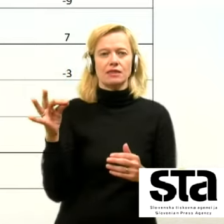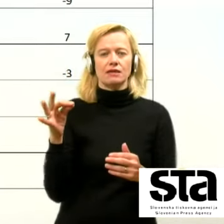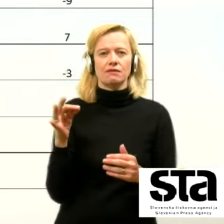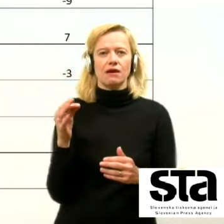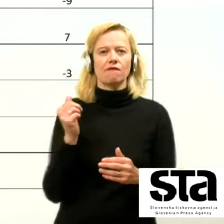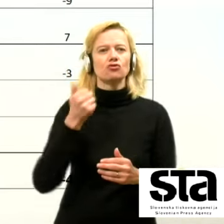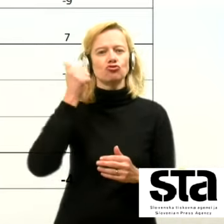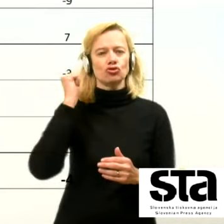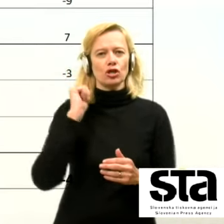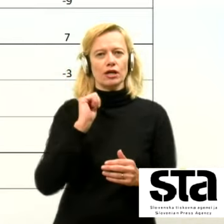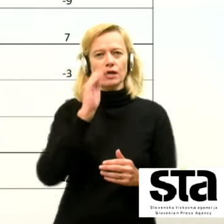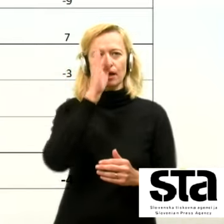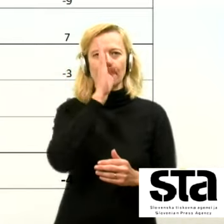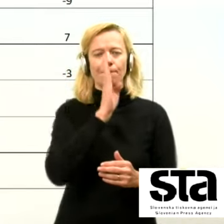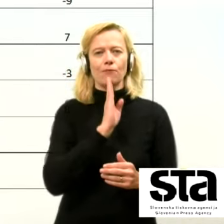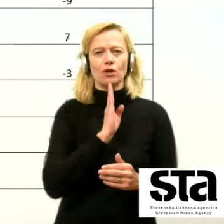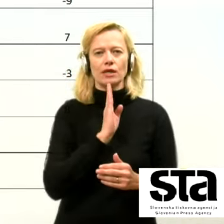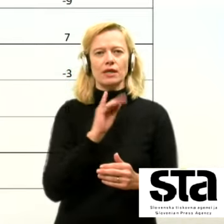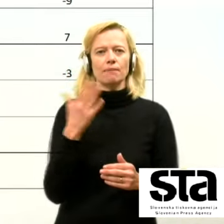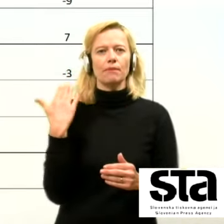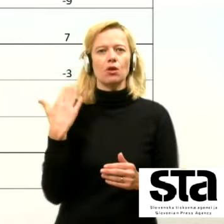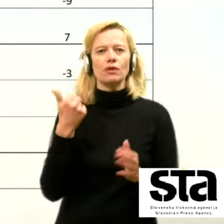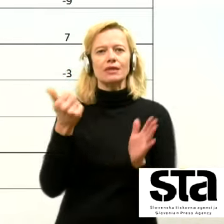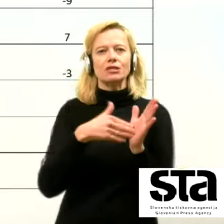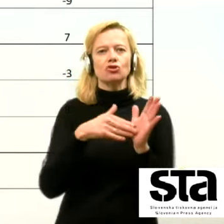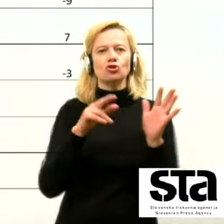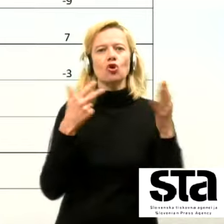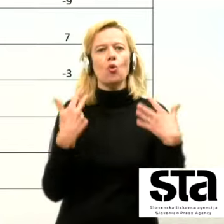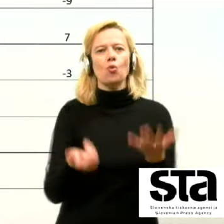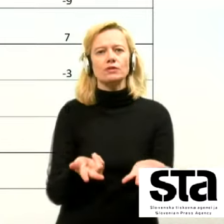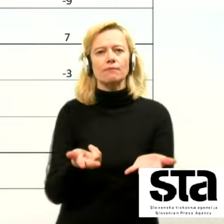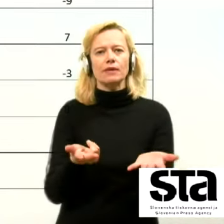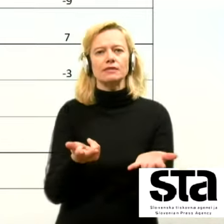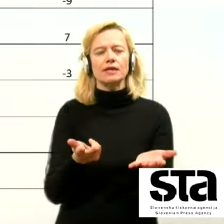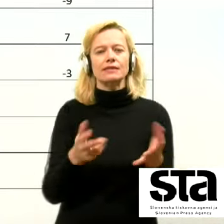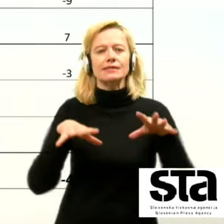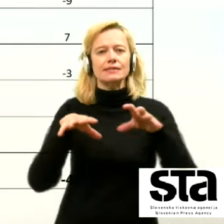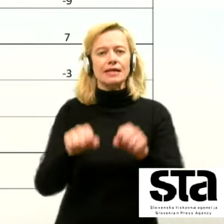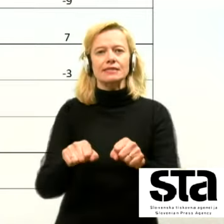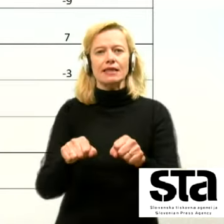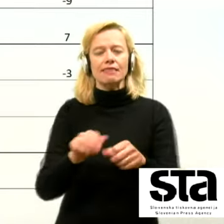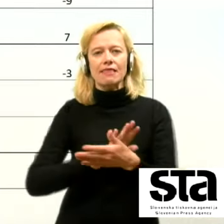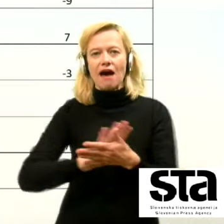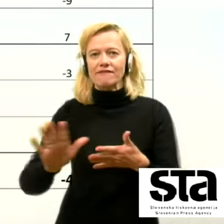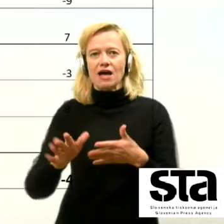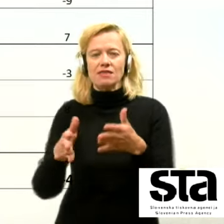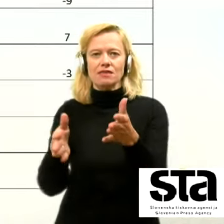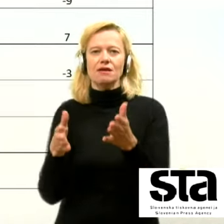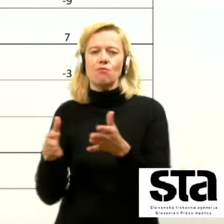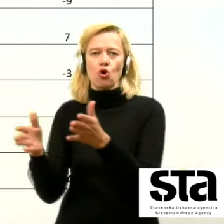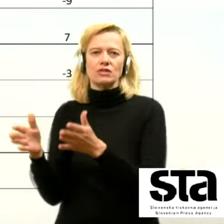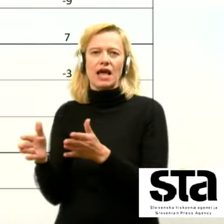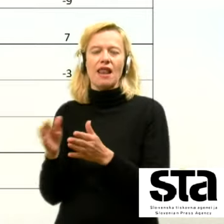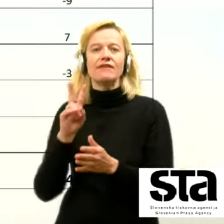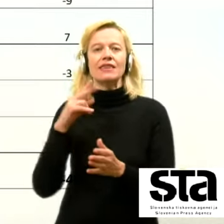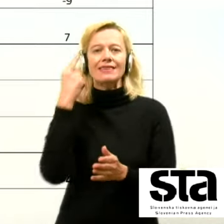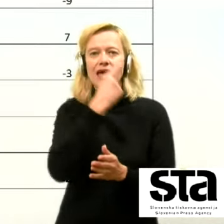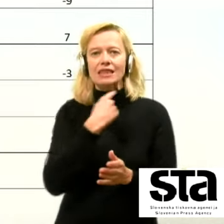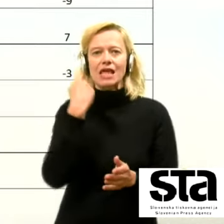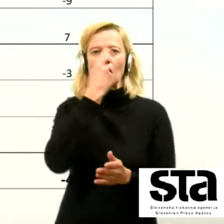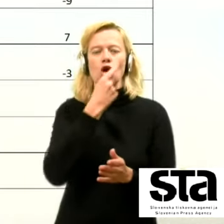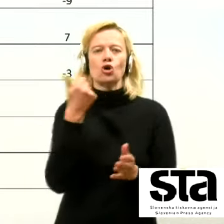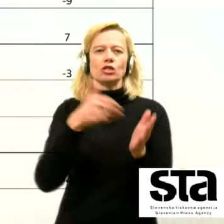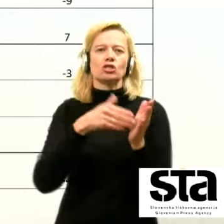včeraj ponedeljek je bilo 1080 zasedenjih navadnih postelj, v nedeljo pa